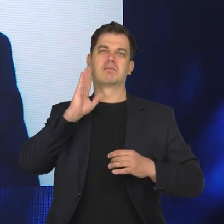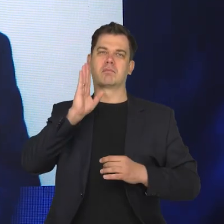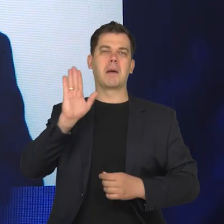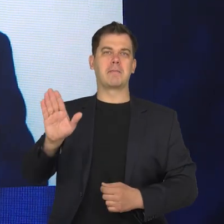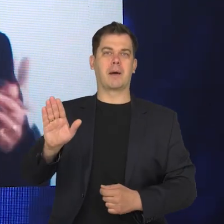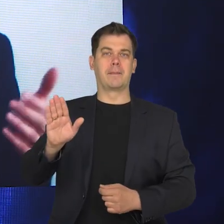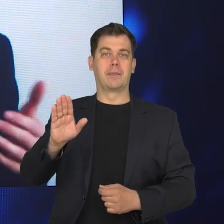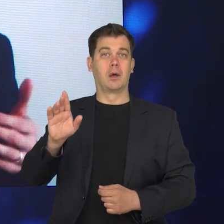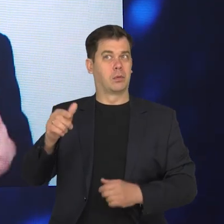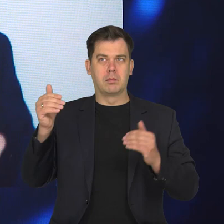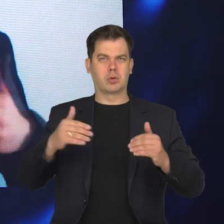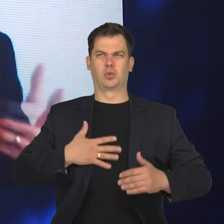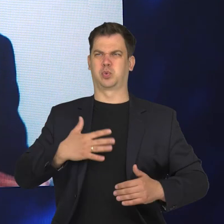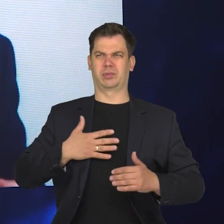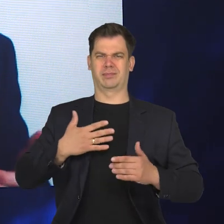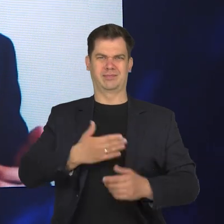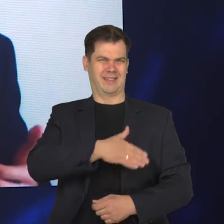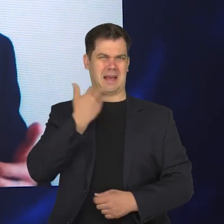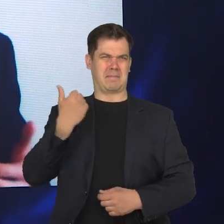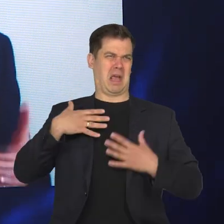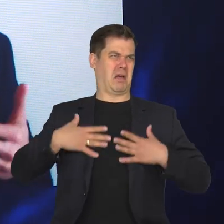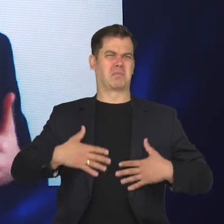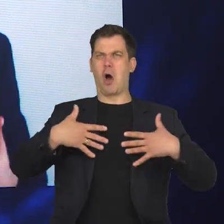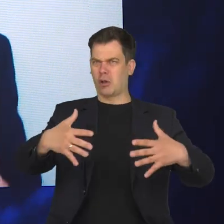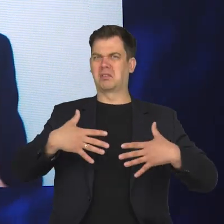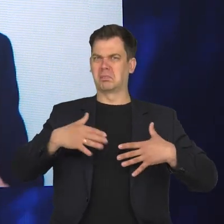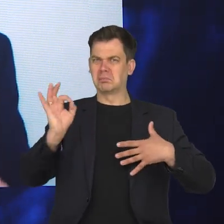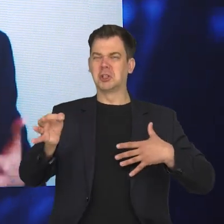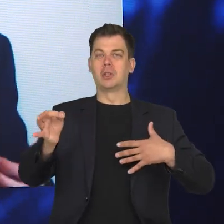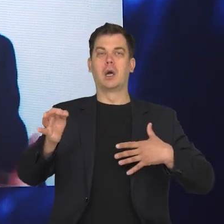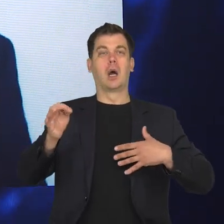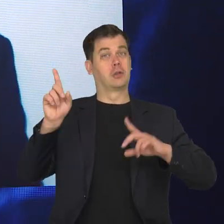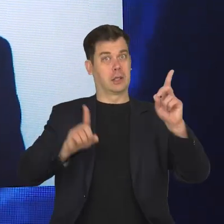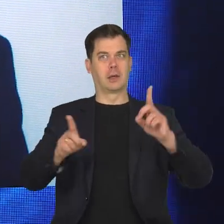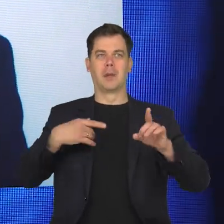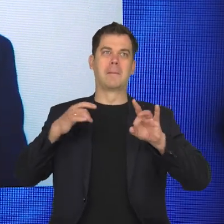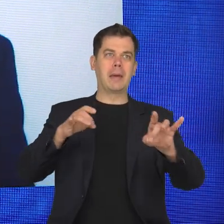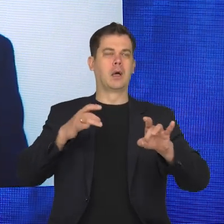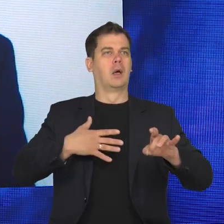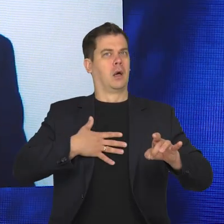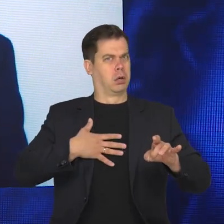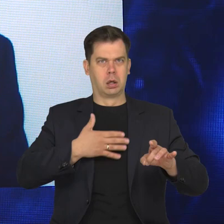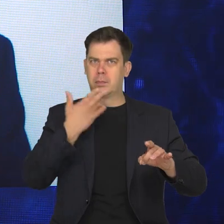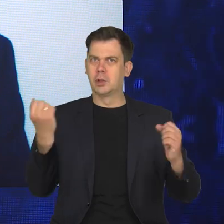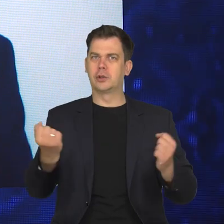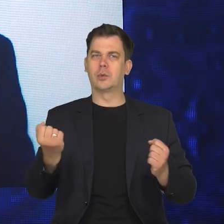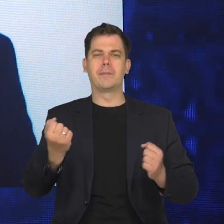zostaną. Dla wielu osób to może być nieodczuwalne, ale na pewno u części osób wydolność może się zmniejszyć.